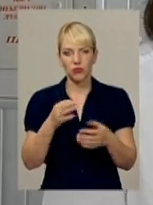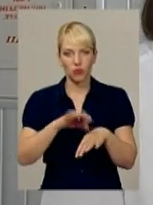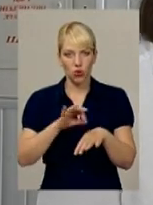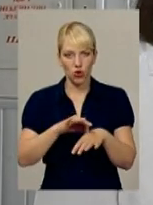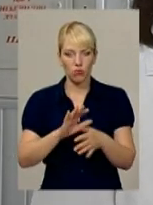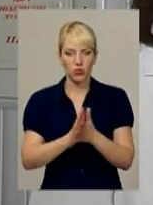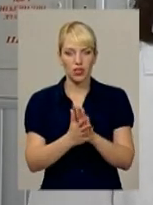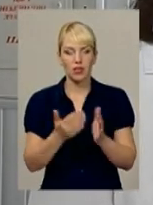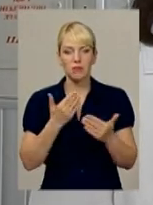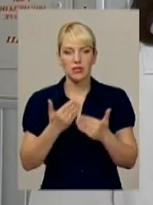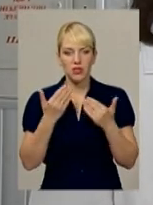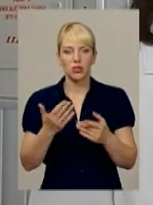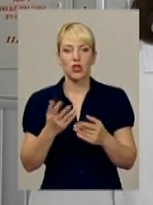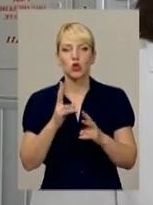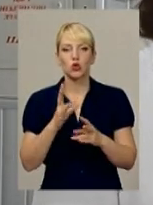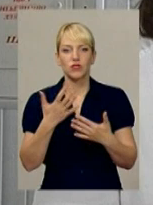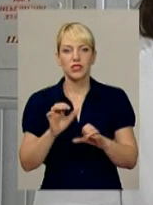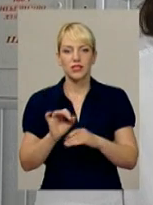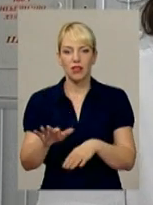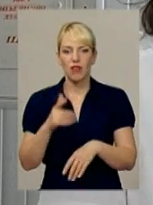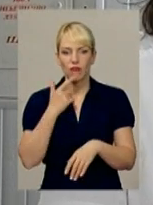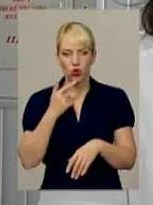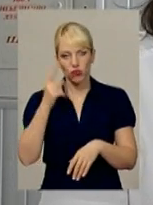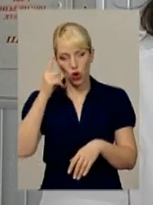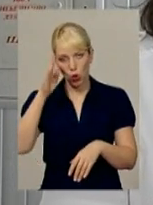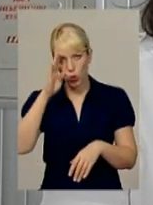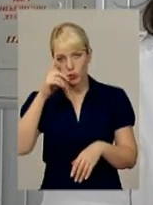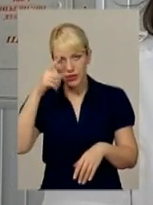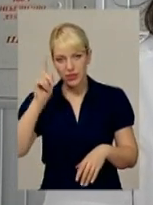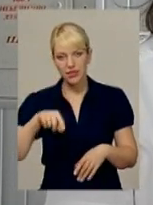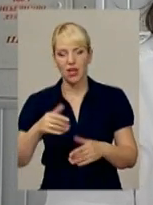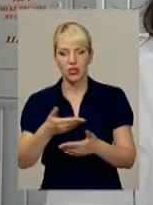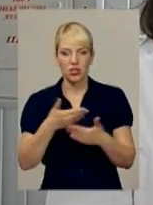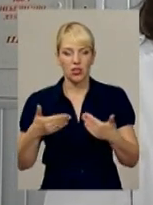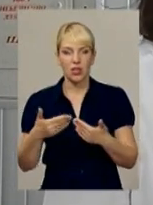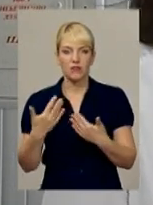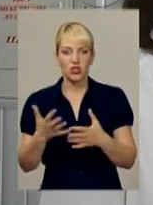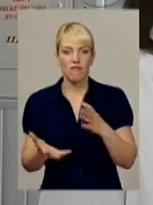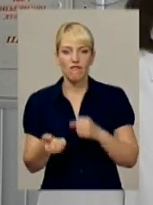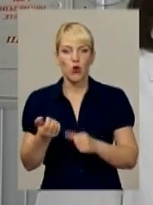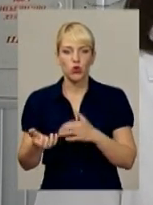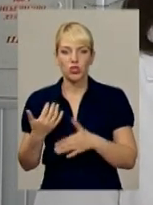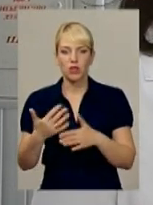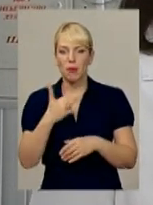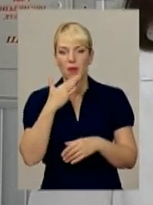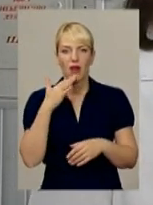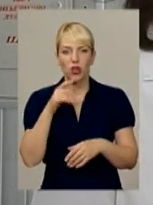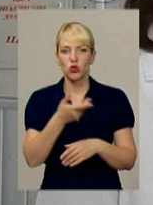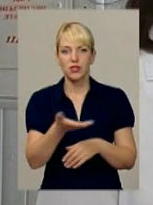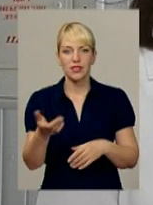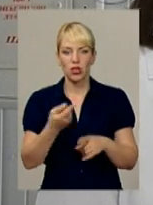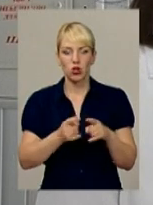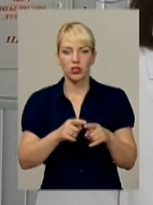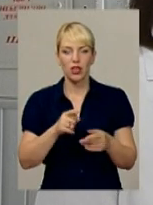звертаємося до тих, хто вже здавали кров. Хлопці знають, вони нас виручають. Вони вже є донорами, більшості з них є